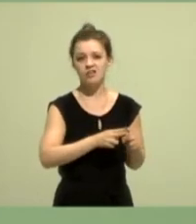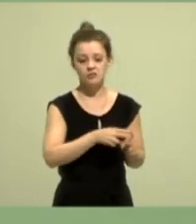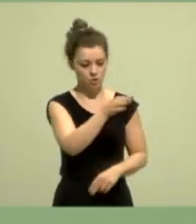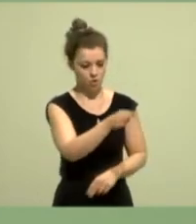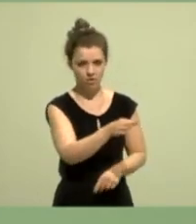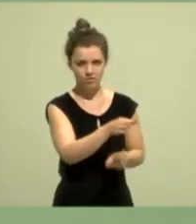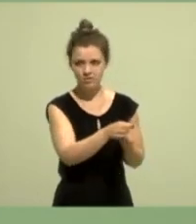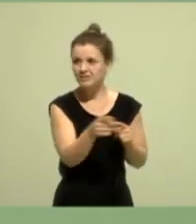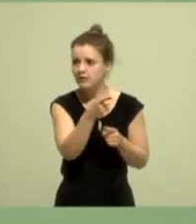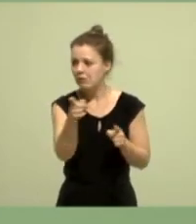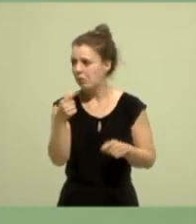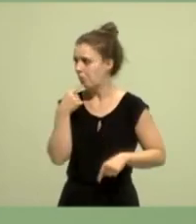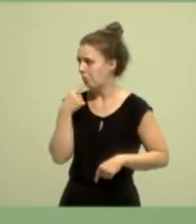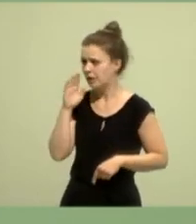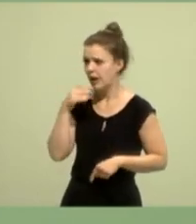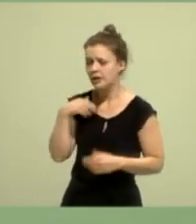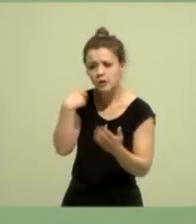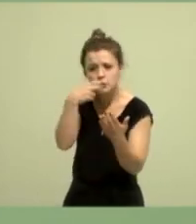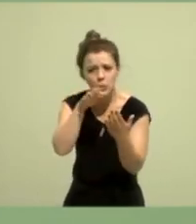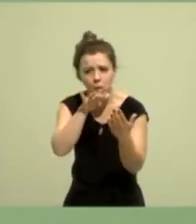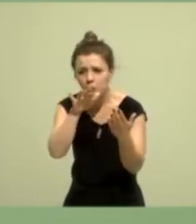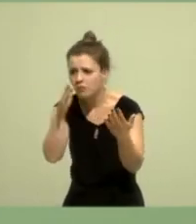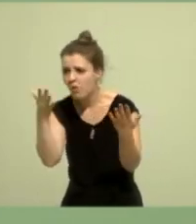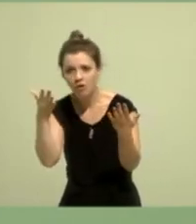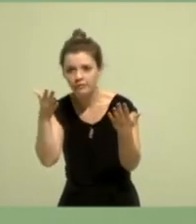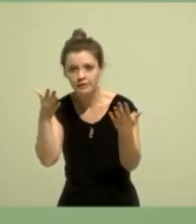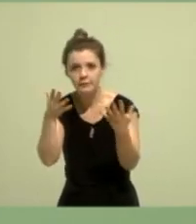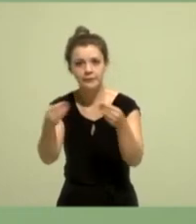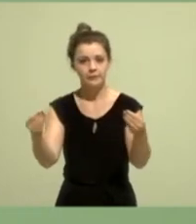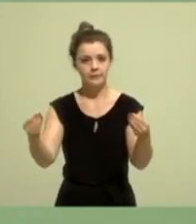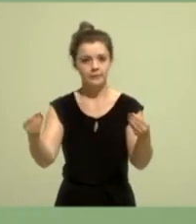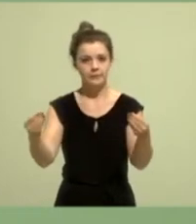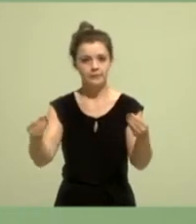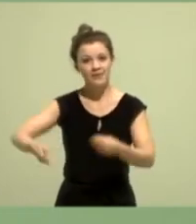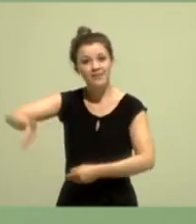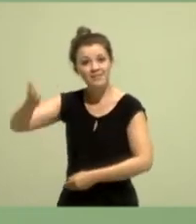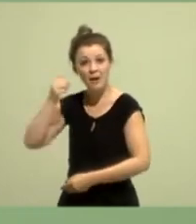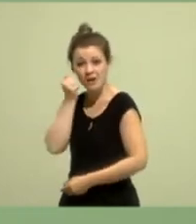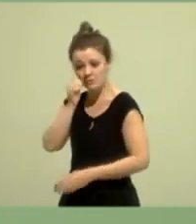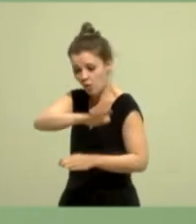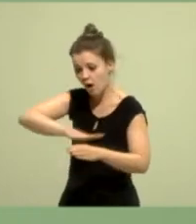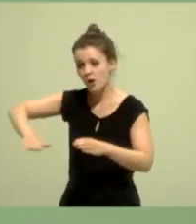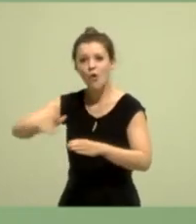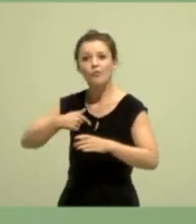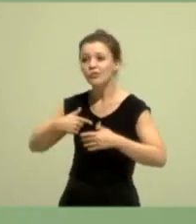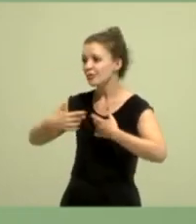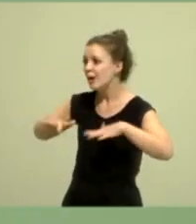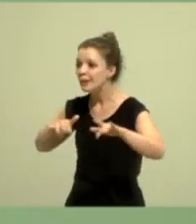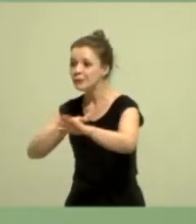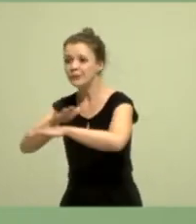Der Bauernhof, auf dem ich als Kind noch rumgespielt habe, der ist abgerissen. Der Wasserturm,